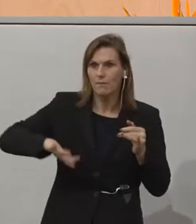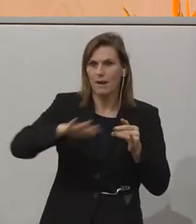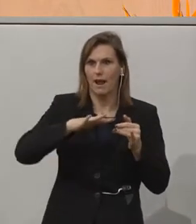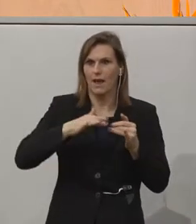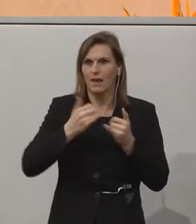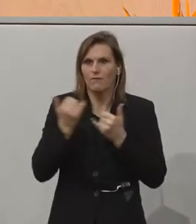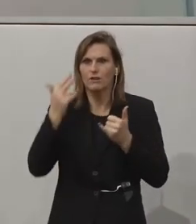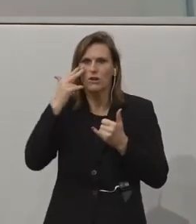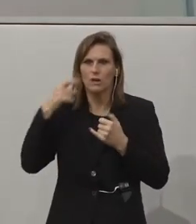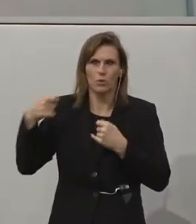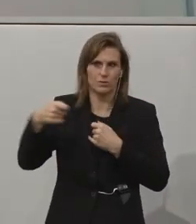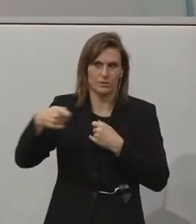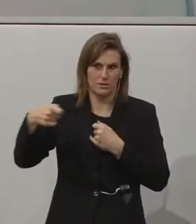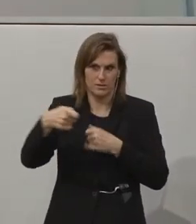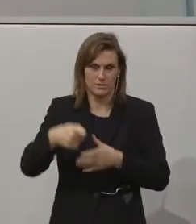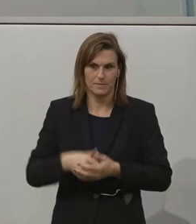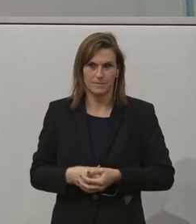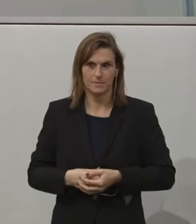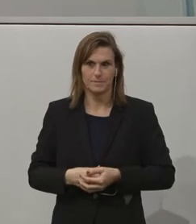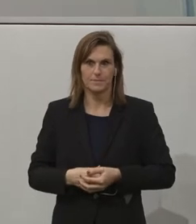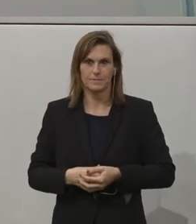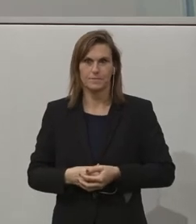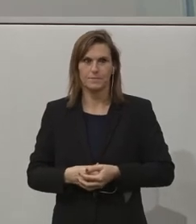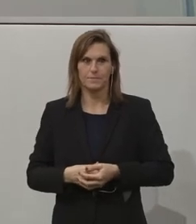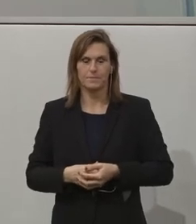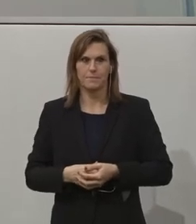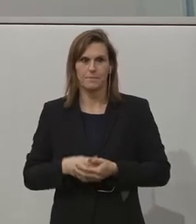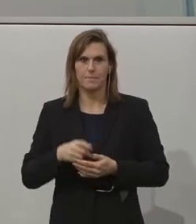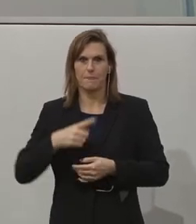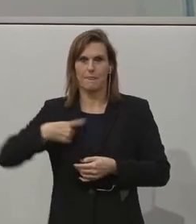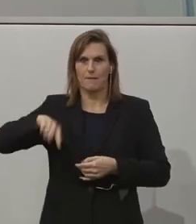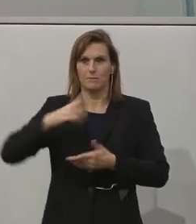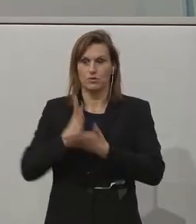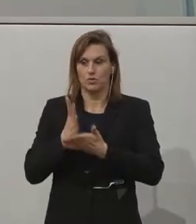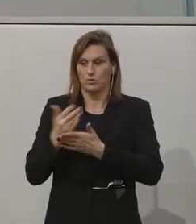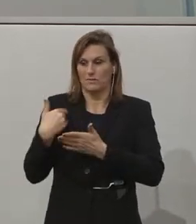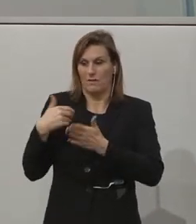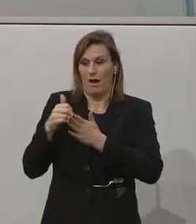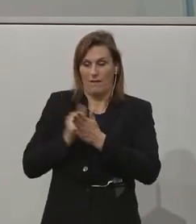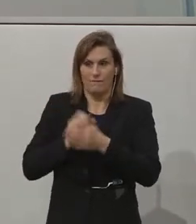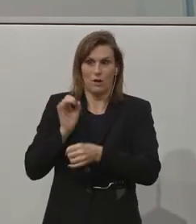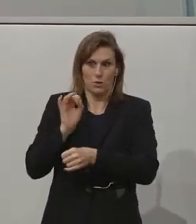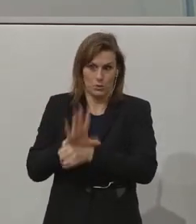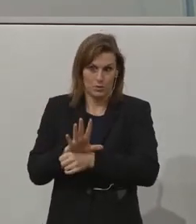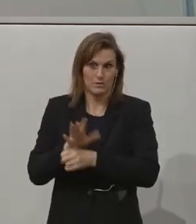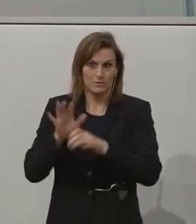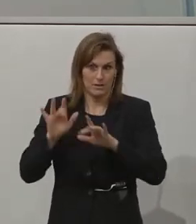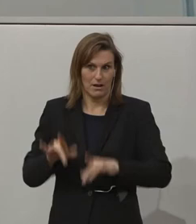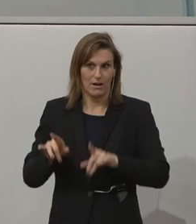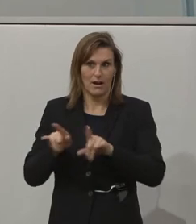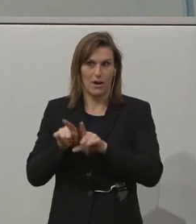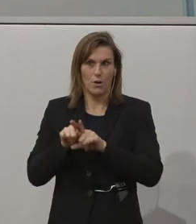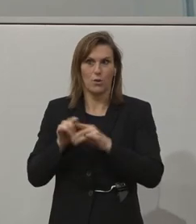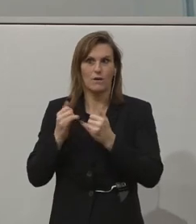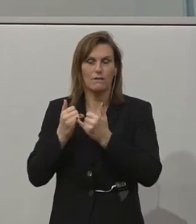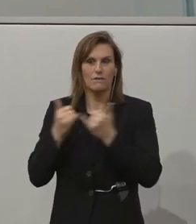Yes, so we were very lucky. We had support from Trinity from the very beginning. So Trinity College would have provided us with